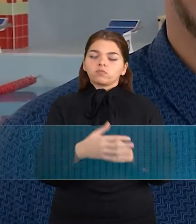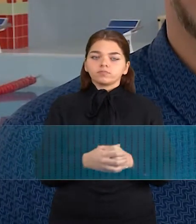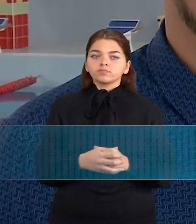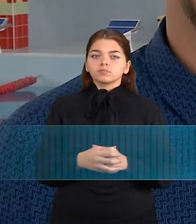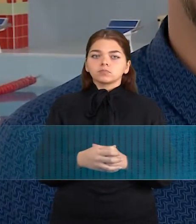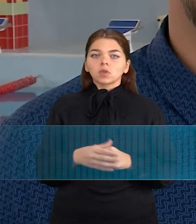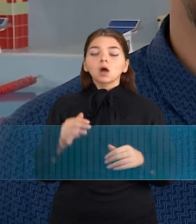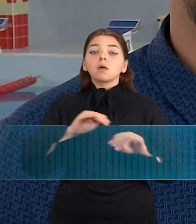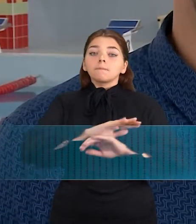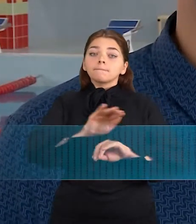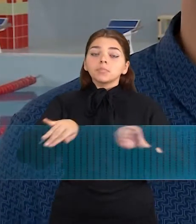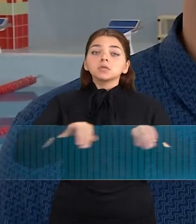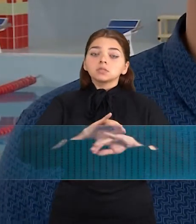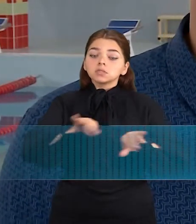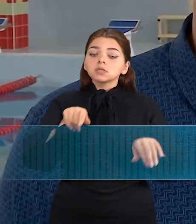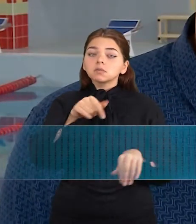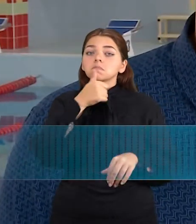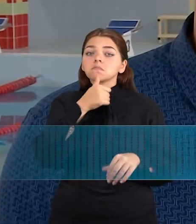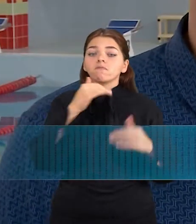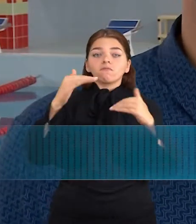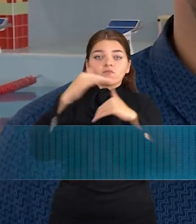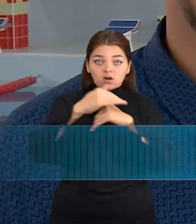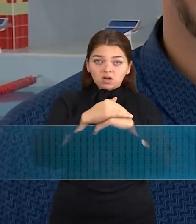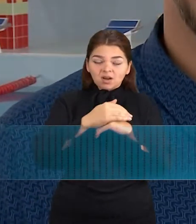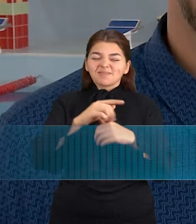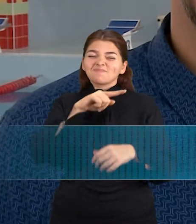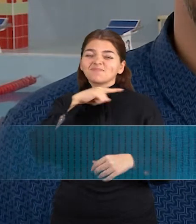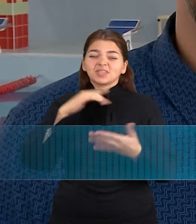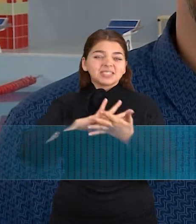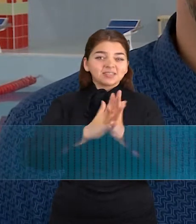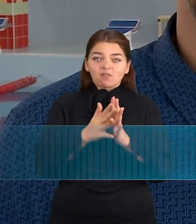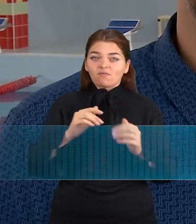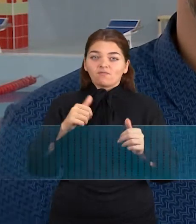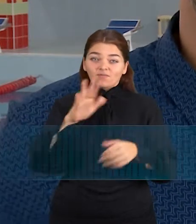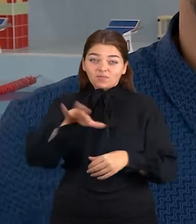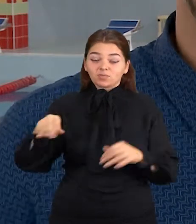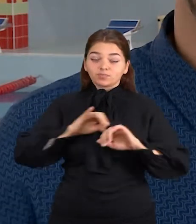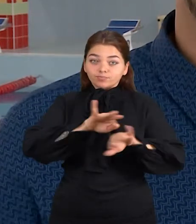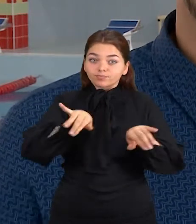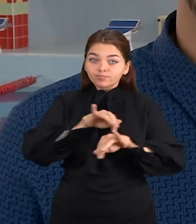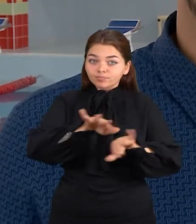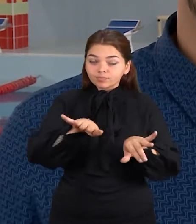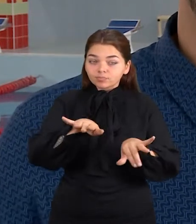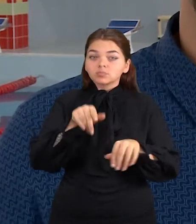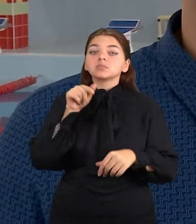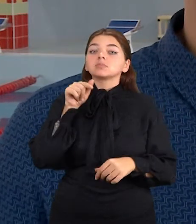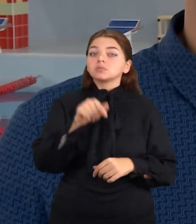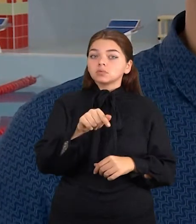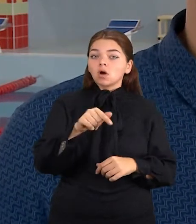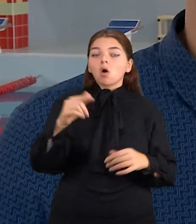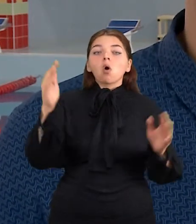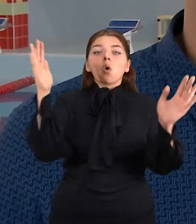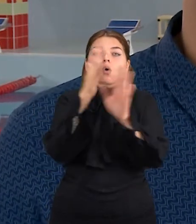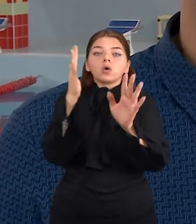būtent laipotarpiu vakare, kada yra pilnai užintas baseinas, būtent orė